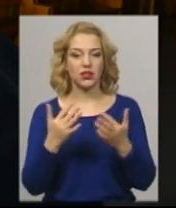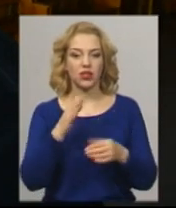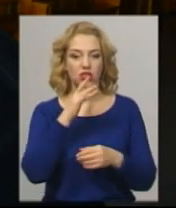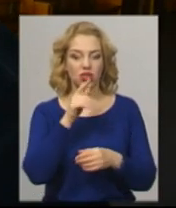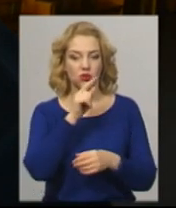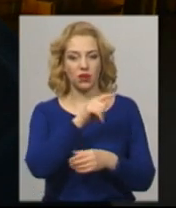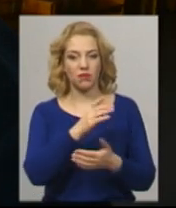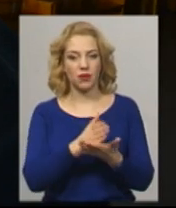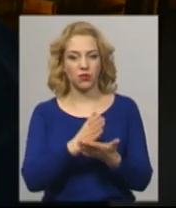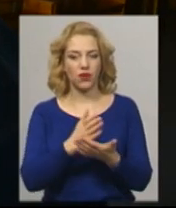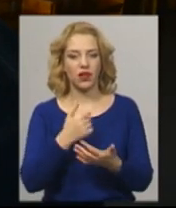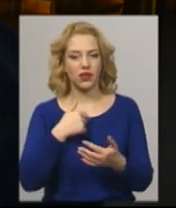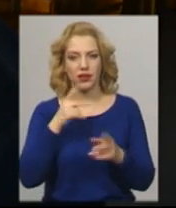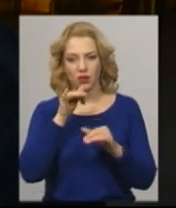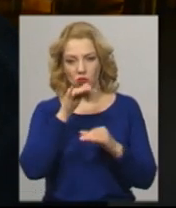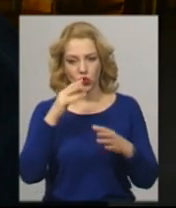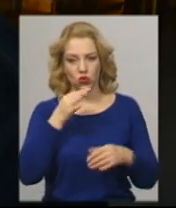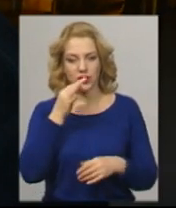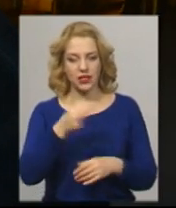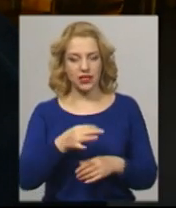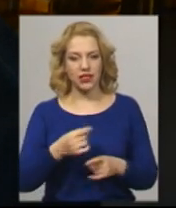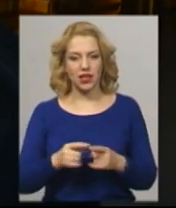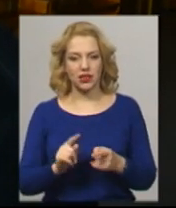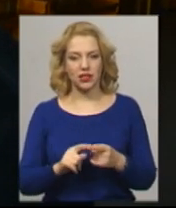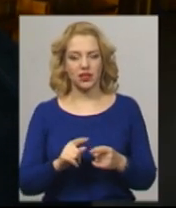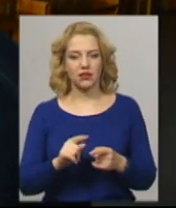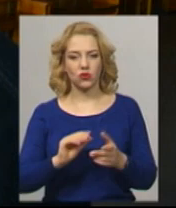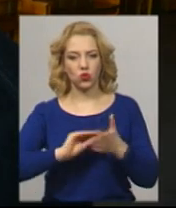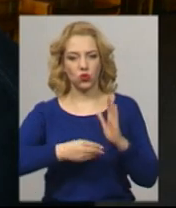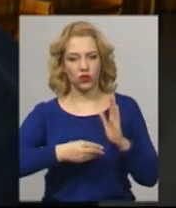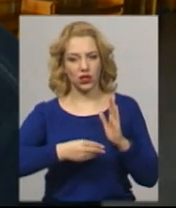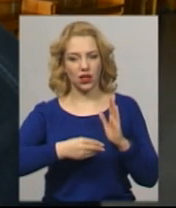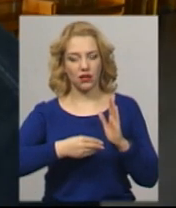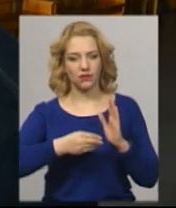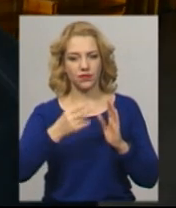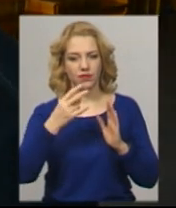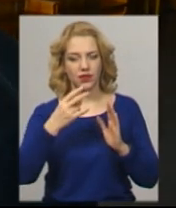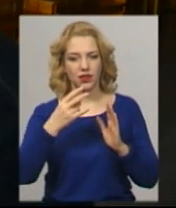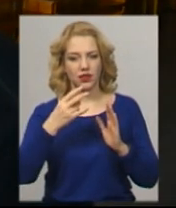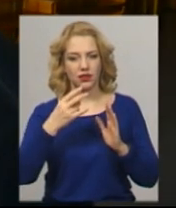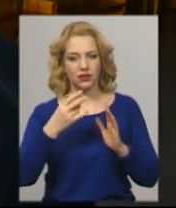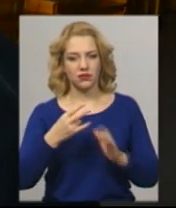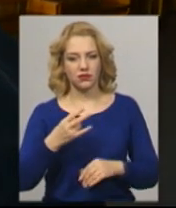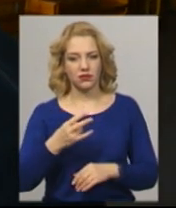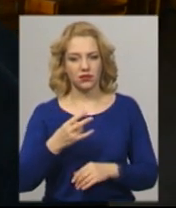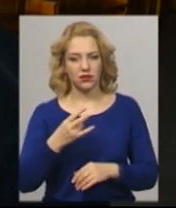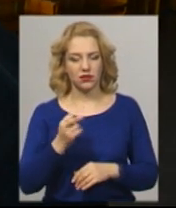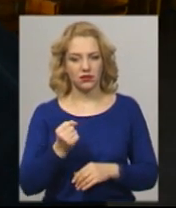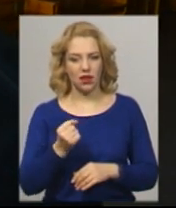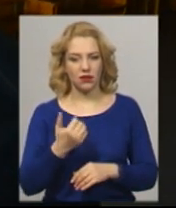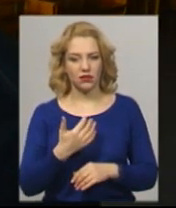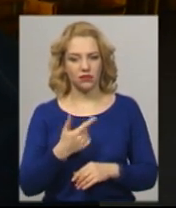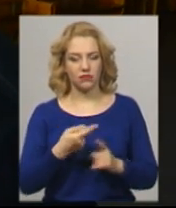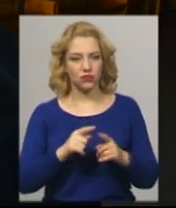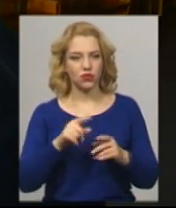він же там перебуває? Я не можу сказати. Довідка до того, вона 5-го року 2020 року. Тобто він поновлює